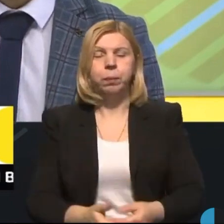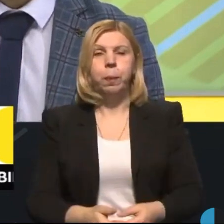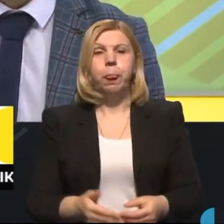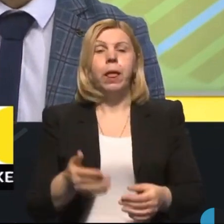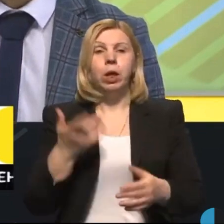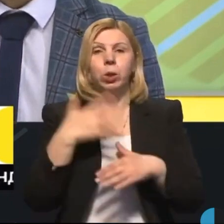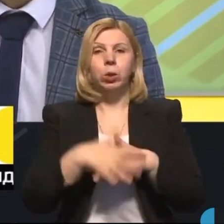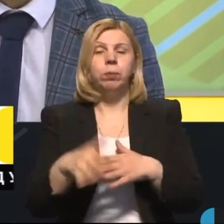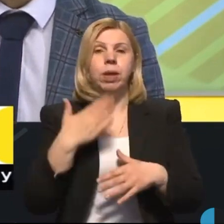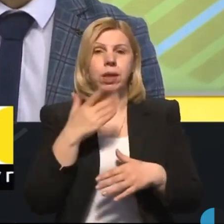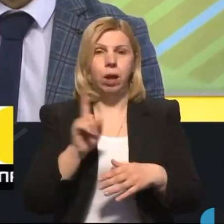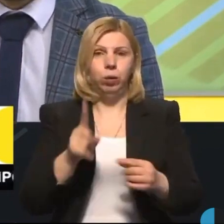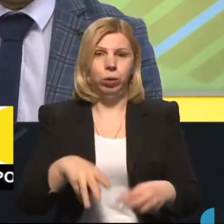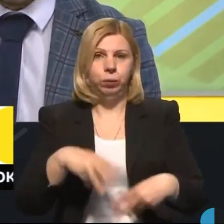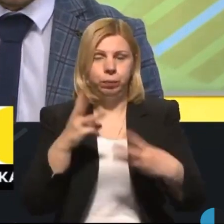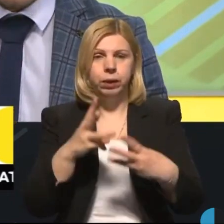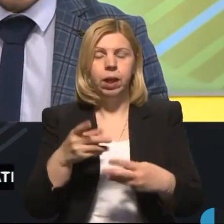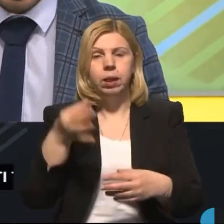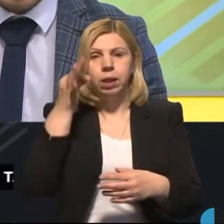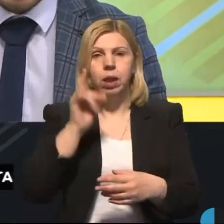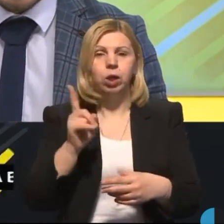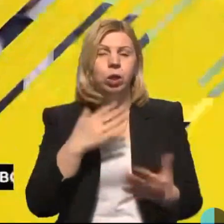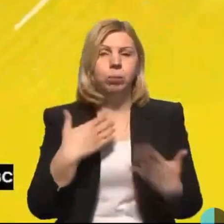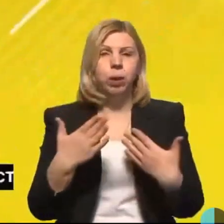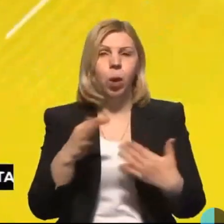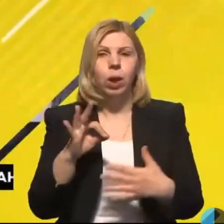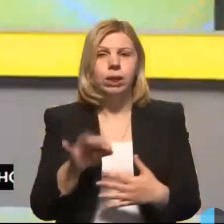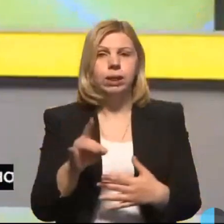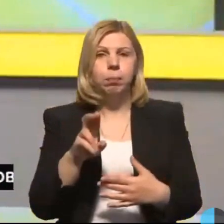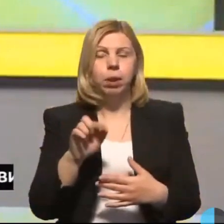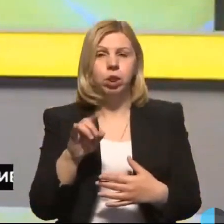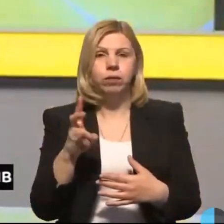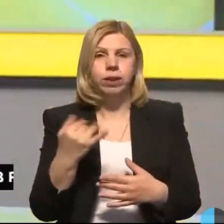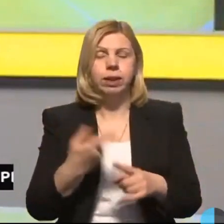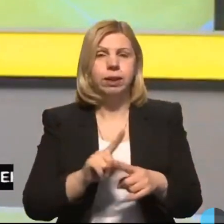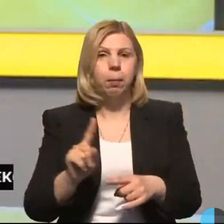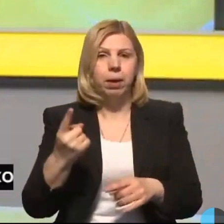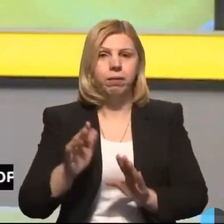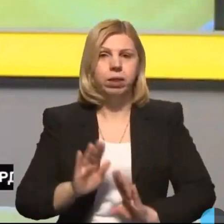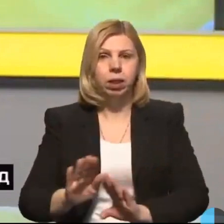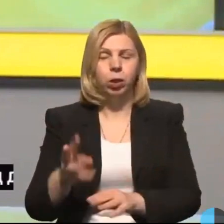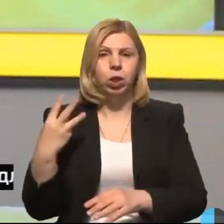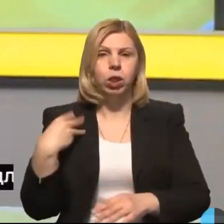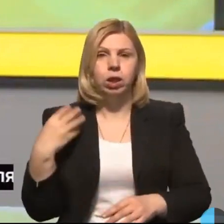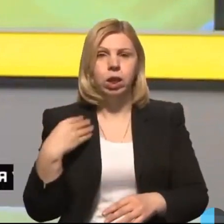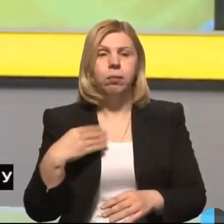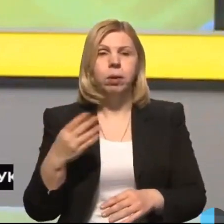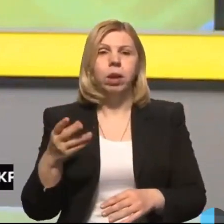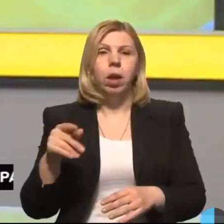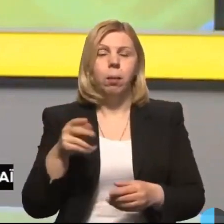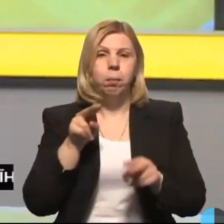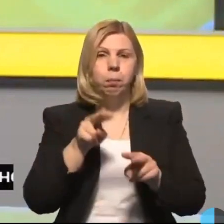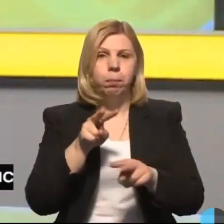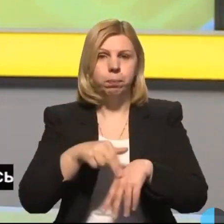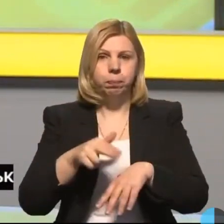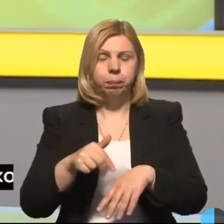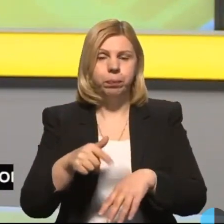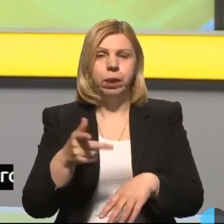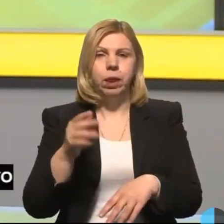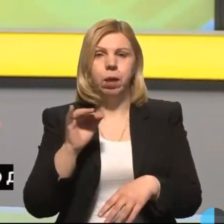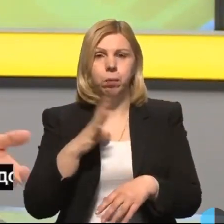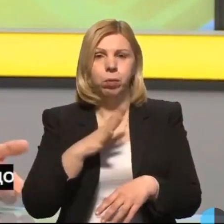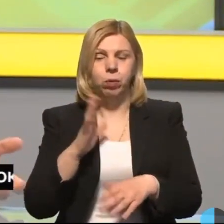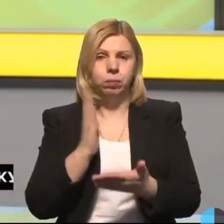Пан Олексій, дякую, що доєдналися до ефіру. Нагадаю, що спілкувалися ми з Олексій Білошицьким, це перший заступник начальника департаменту патрульної поліції.